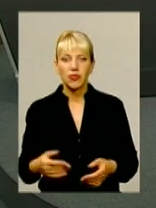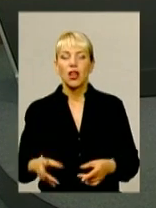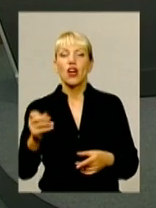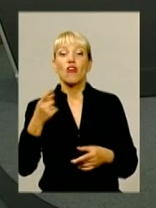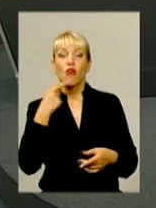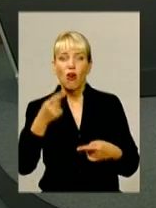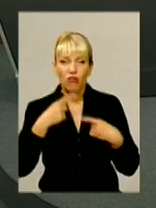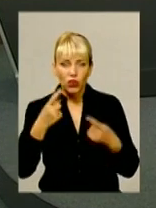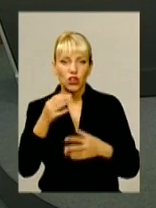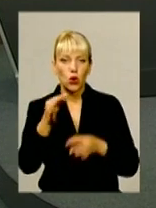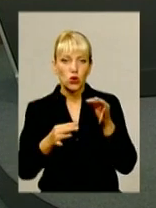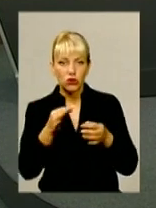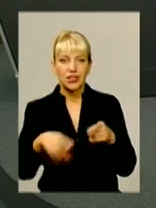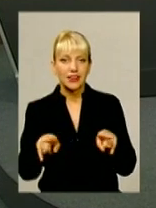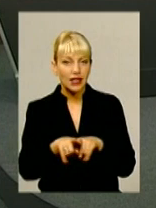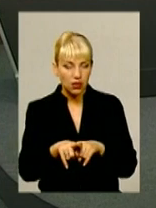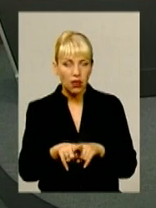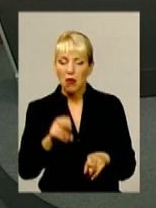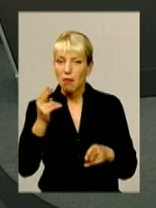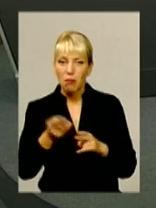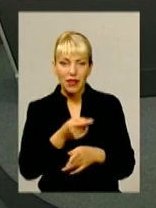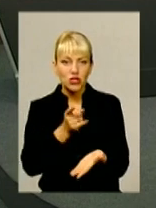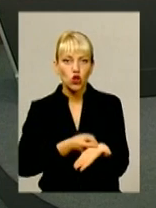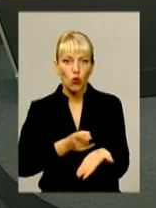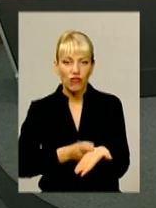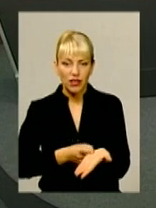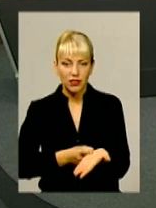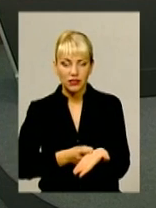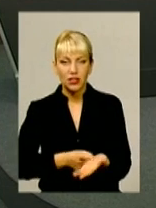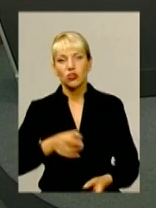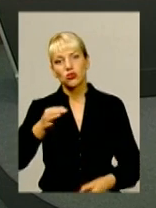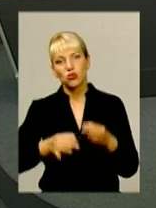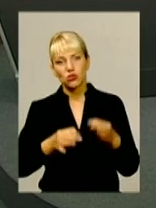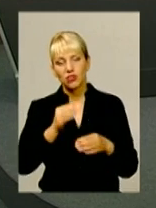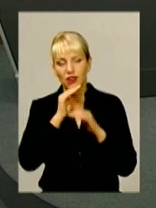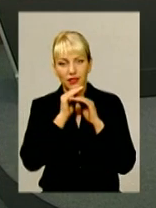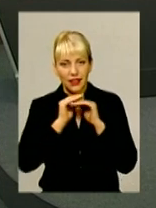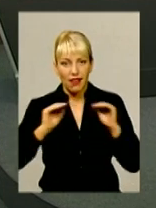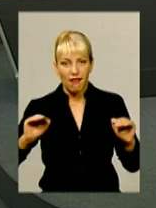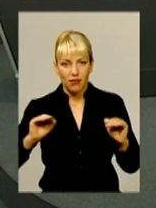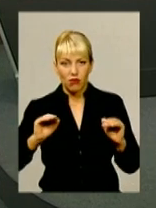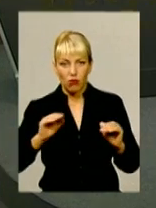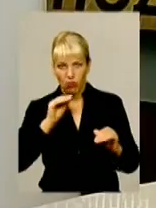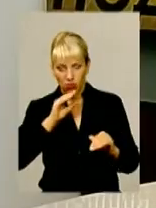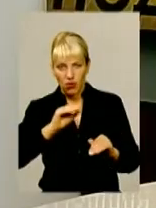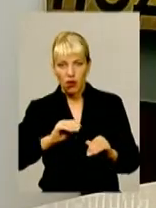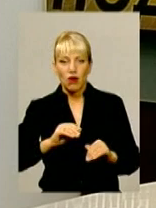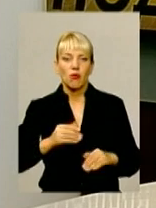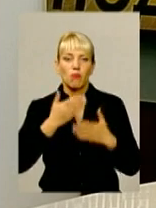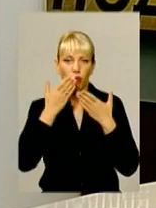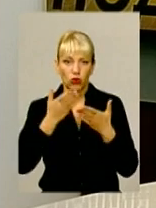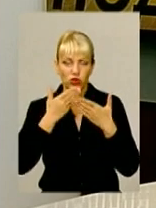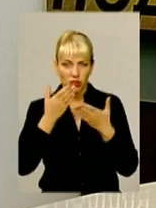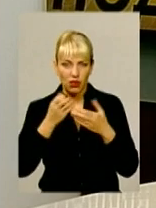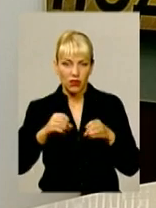суді, от саме так, без жодних доведень, суддя тихцем прочитав рішення і залишив цю людину на два місяці за